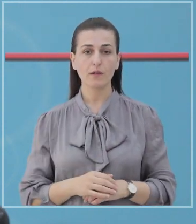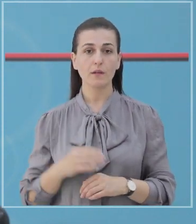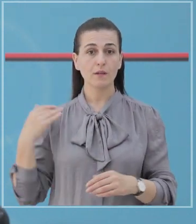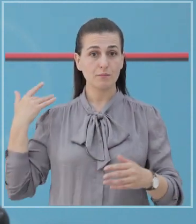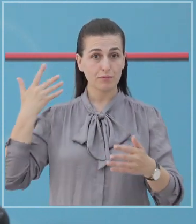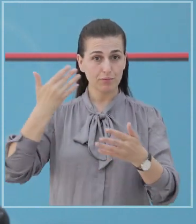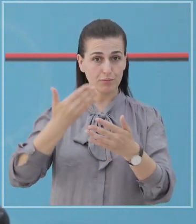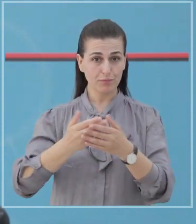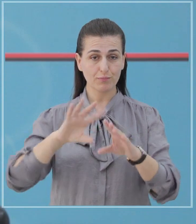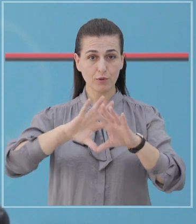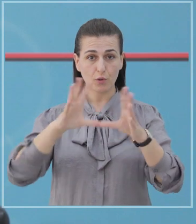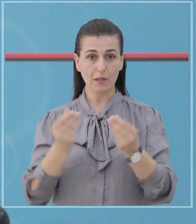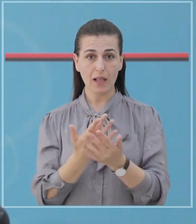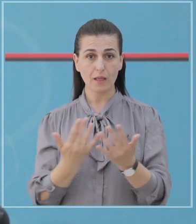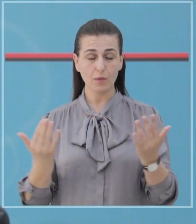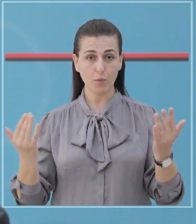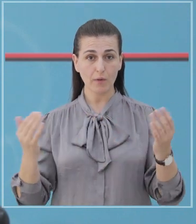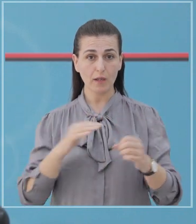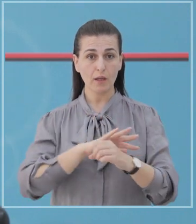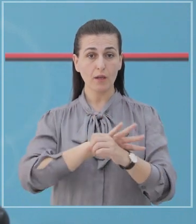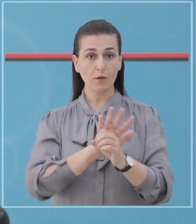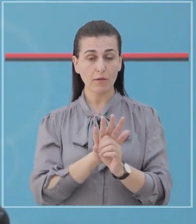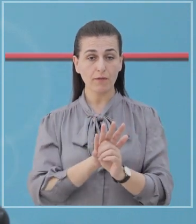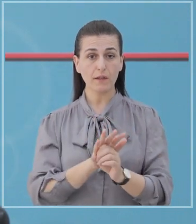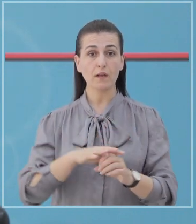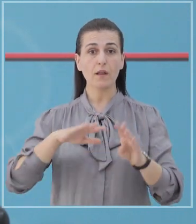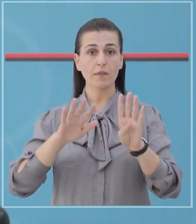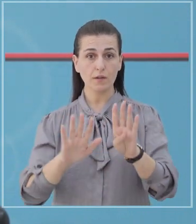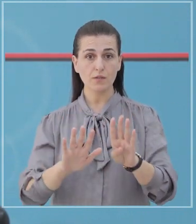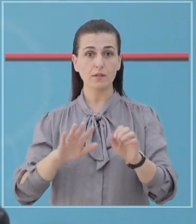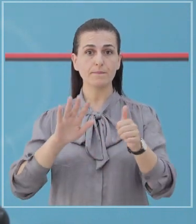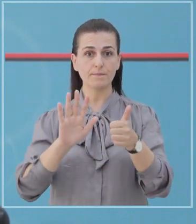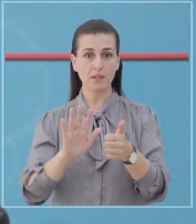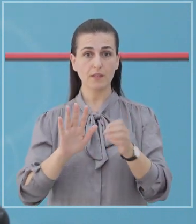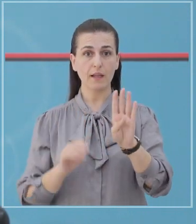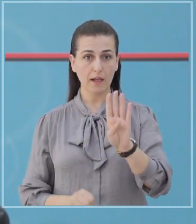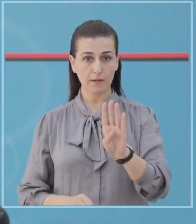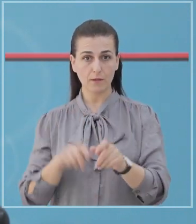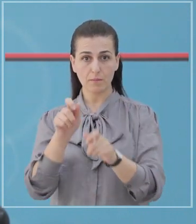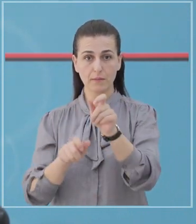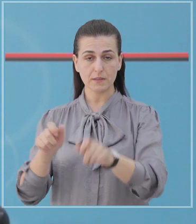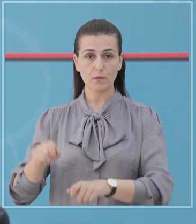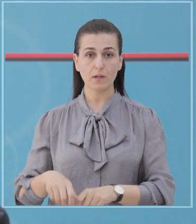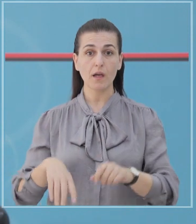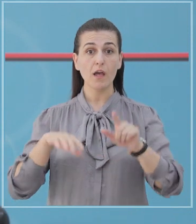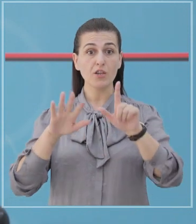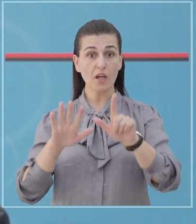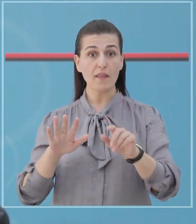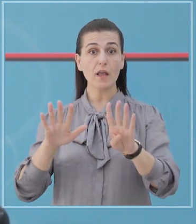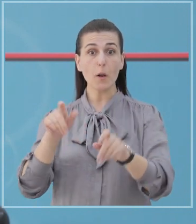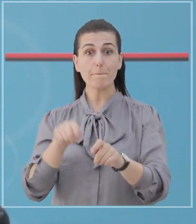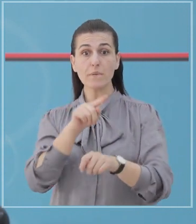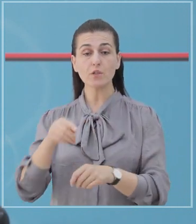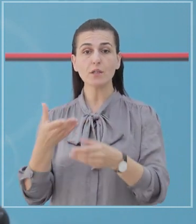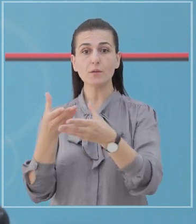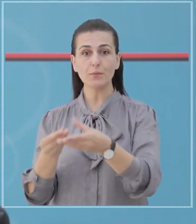janë konfirmuar pozitiv me COVID-19 në vëndin ton, 964 qytetarë, 79% të cilve janë